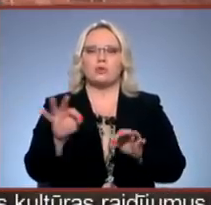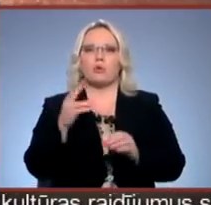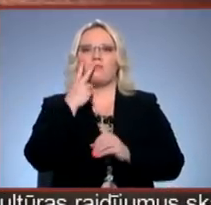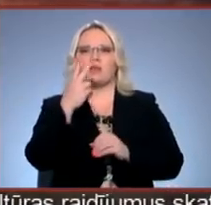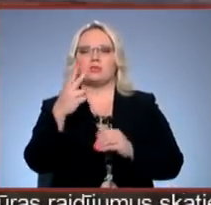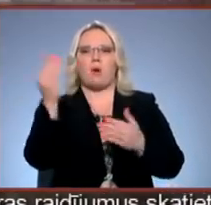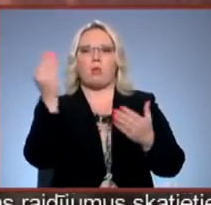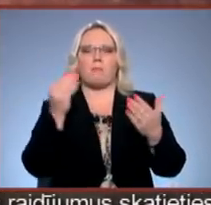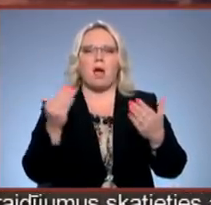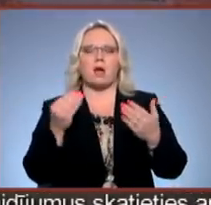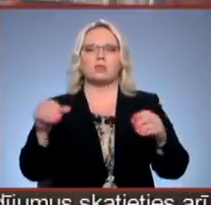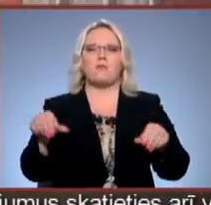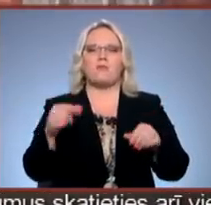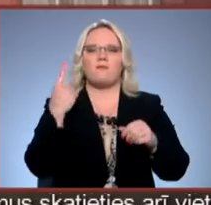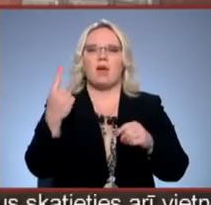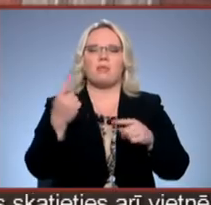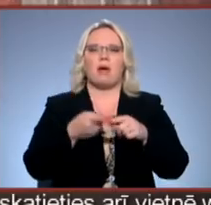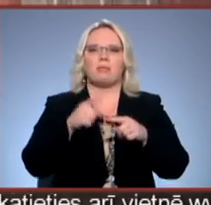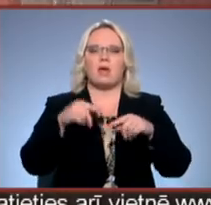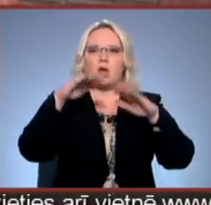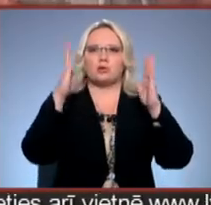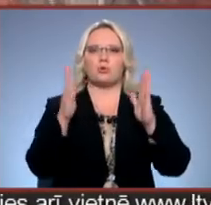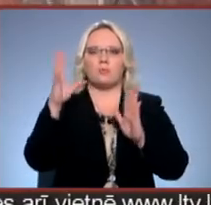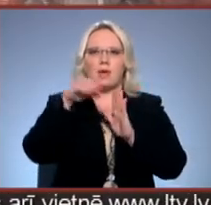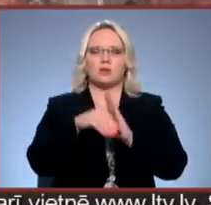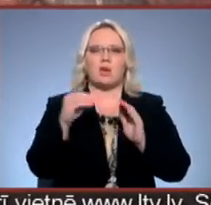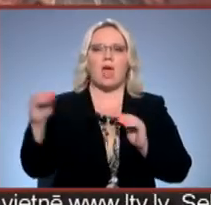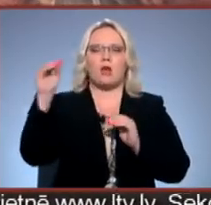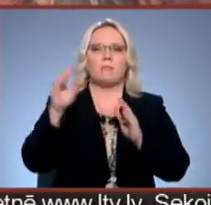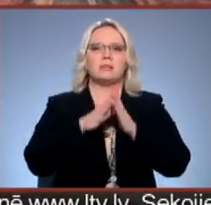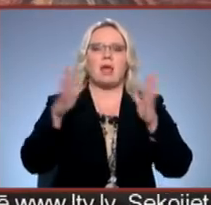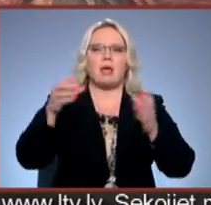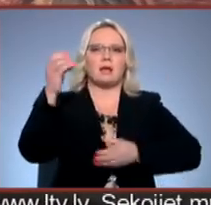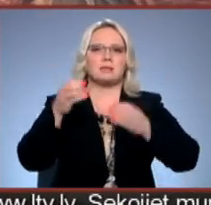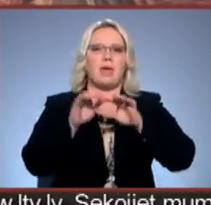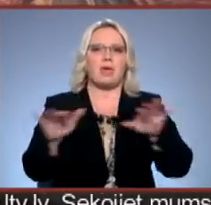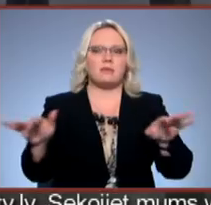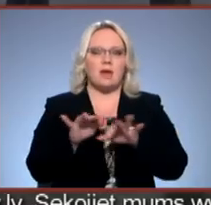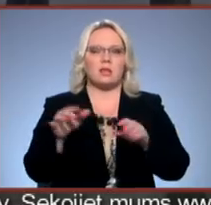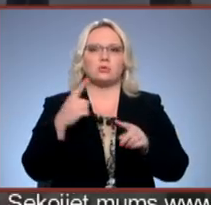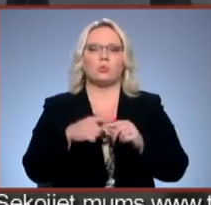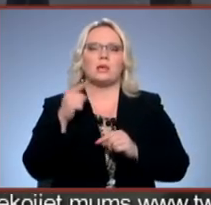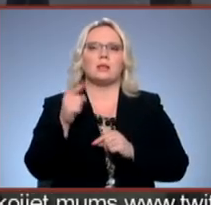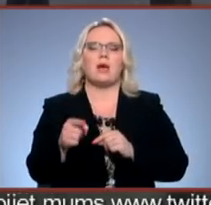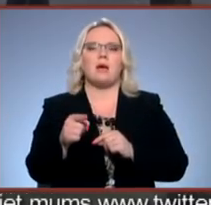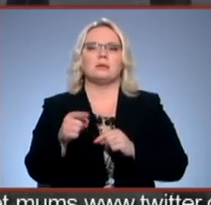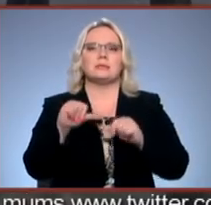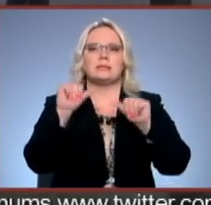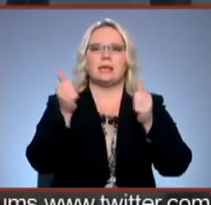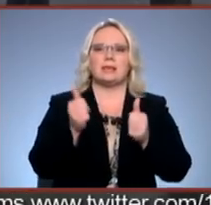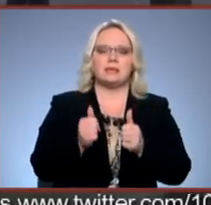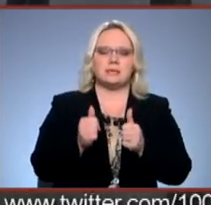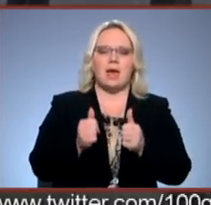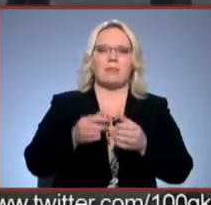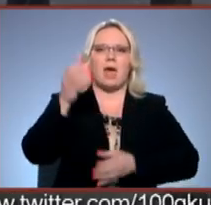mākslu vienā skulptūrā. Iekšā mums ir Eiropas lielākās ērģeles, un šīs ir stilizētas